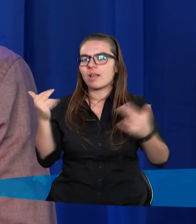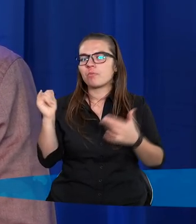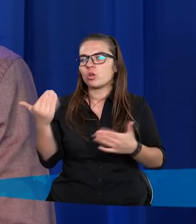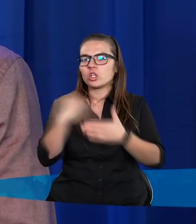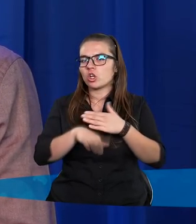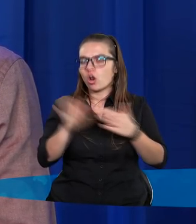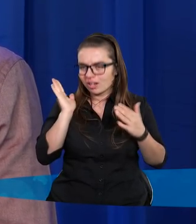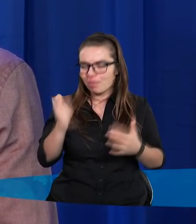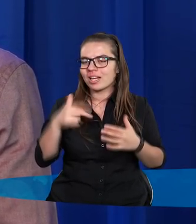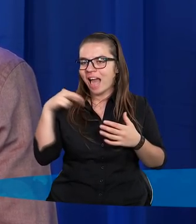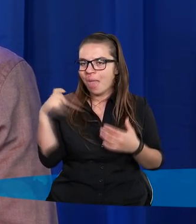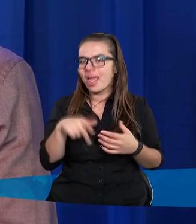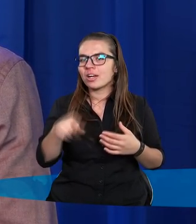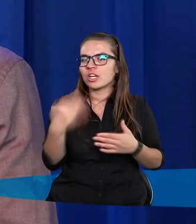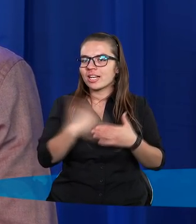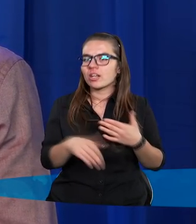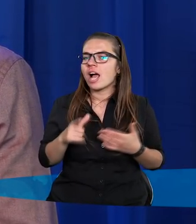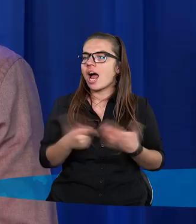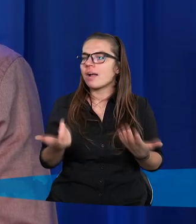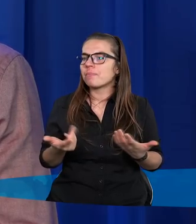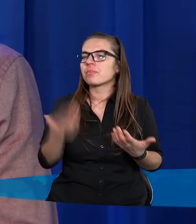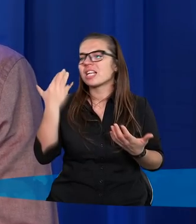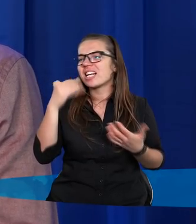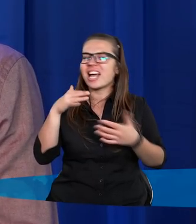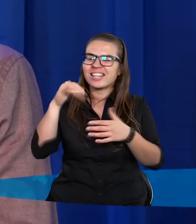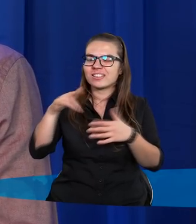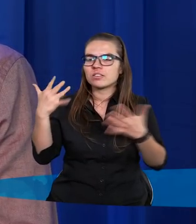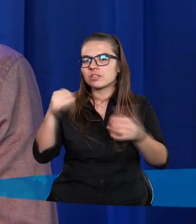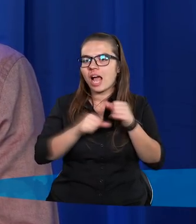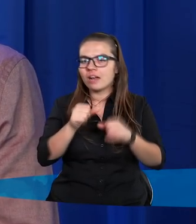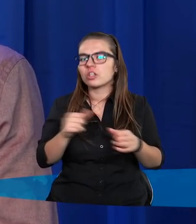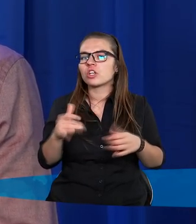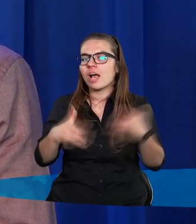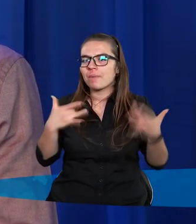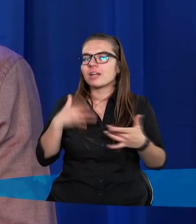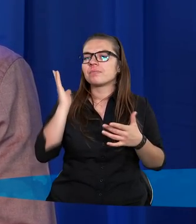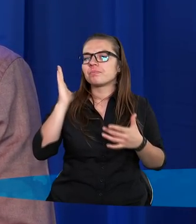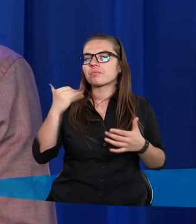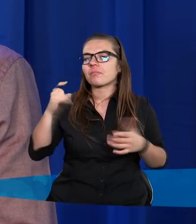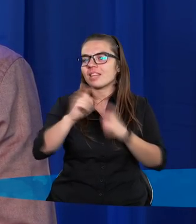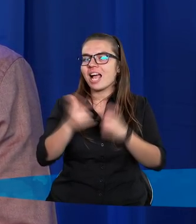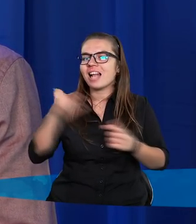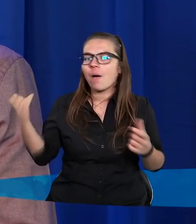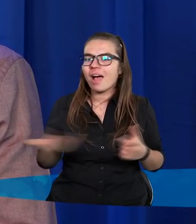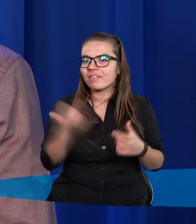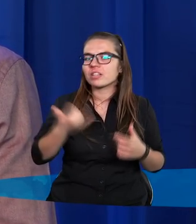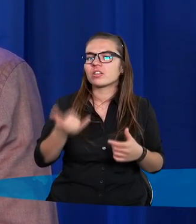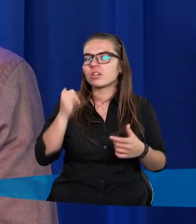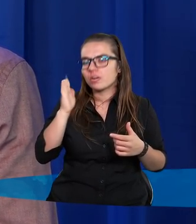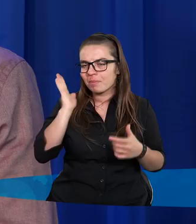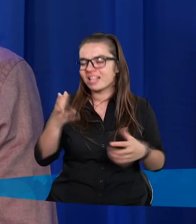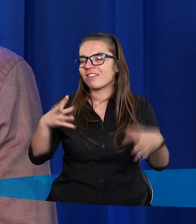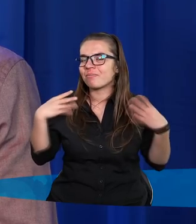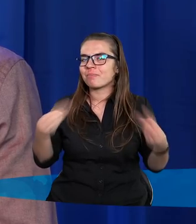Jak tam sobie kto nazwie. I minie ileś tam tysięcy lat cierpienia, a później cała wieczność naprawdę